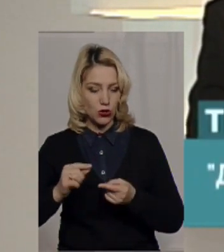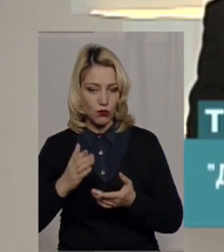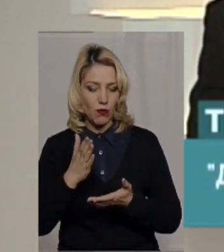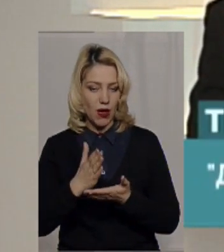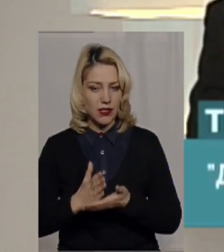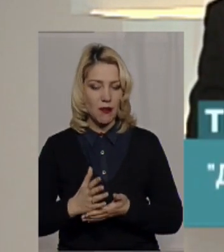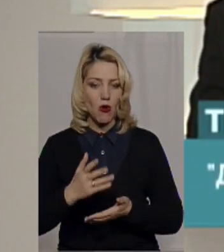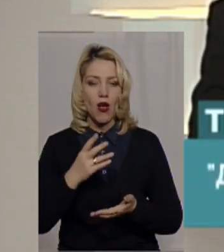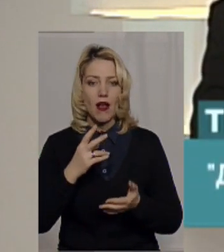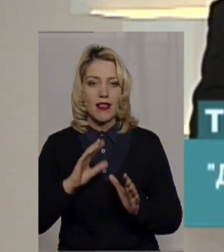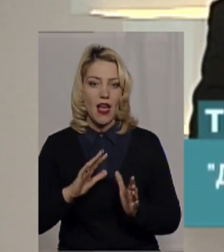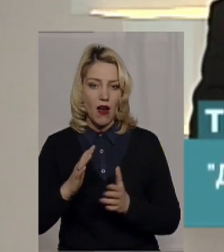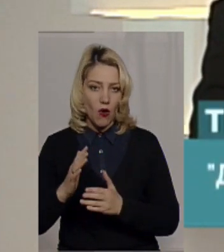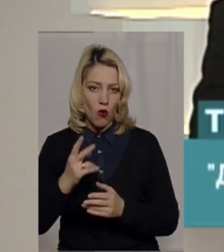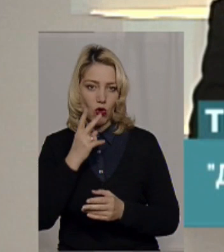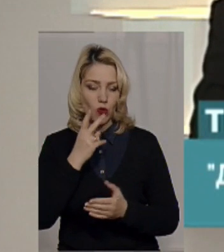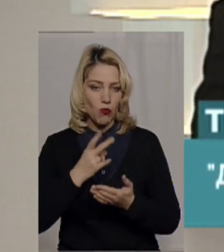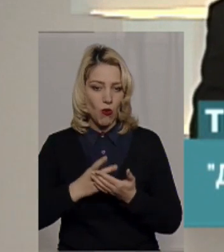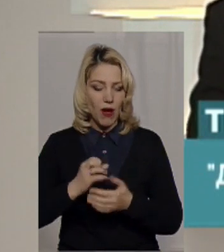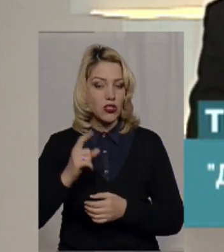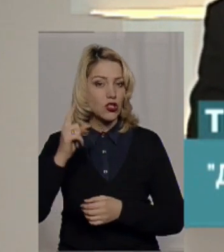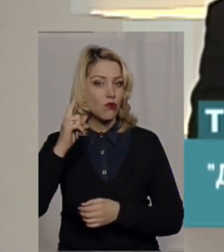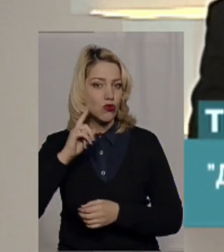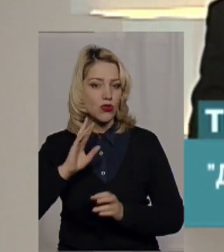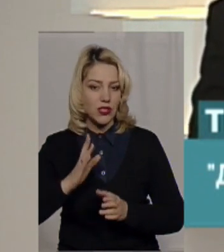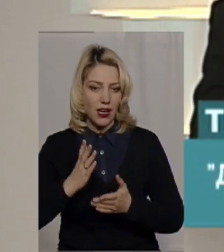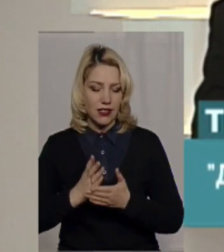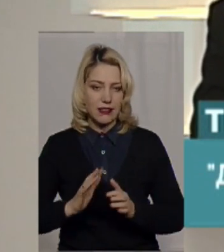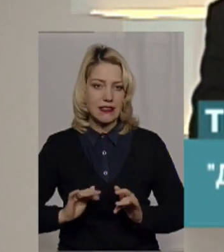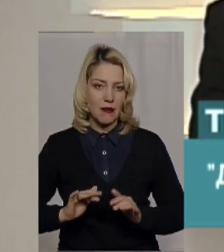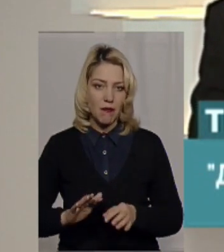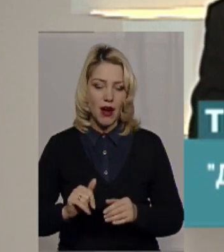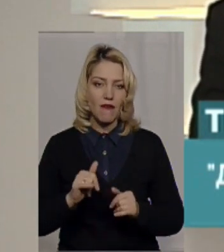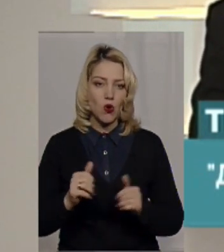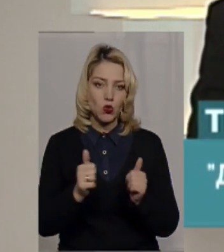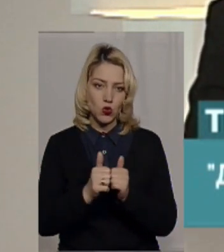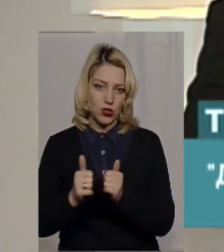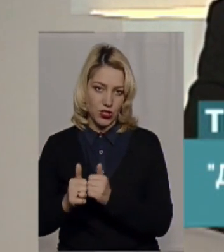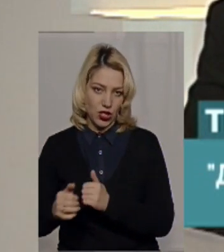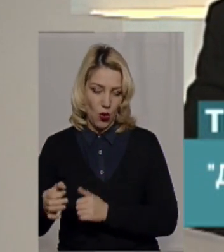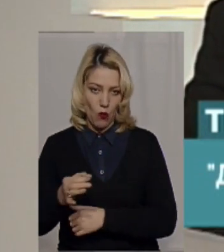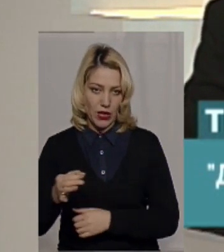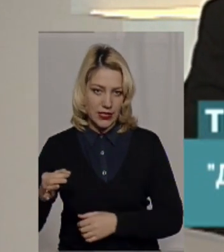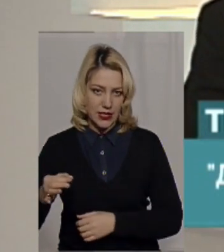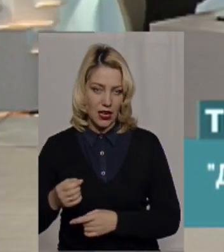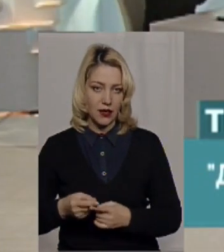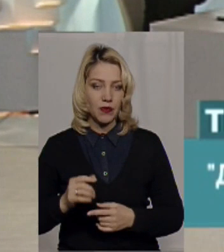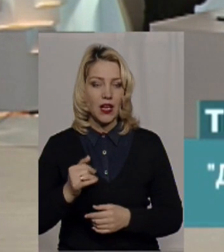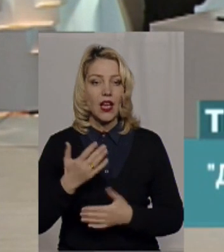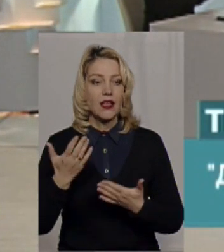матимемо нагоду побачити і почути, як ідуть справи у громадах сусідніх областей. Отже, пане Сергію,